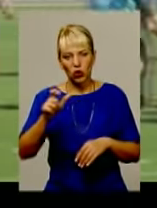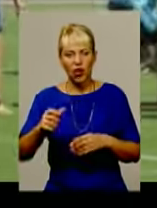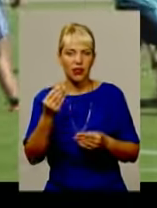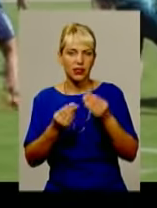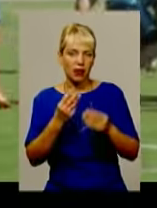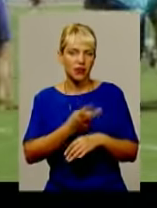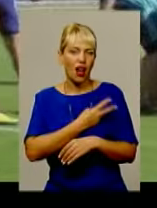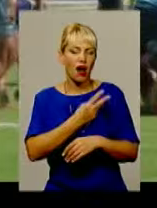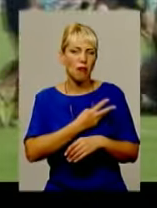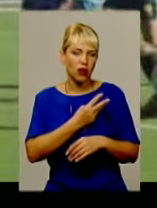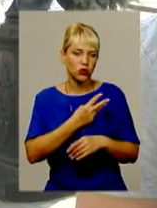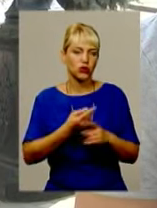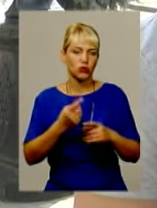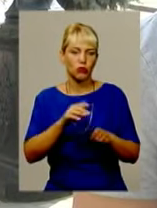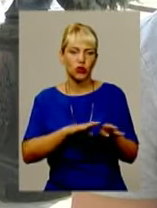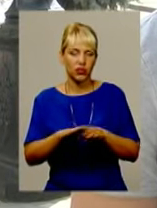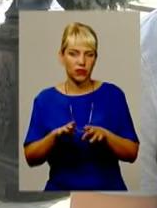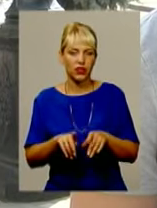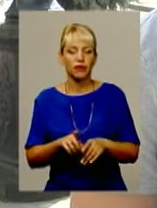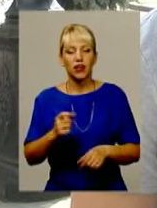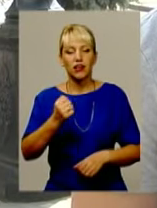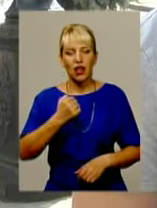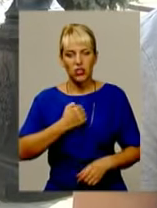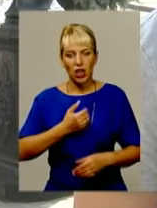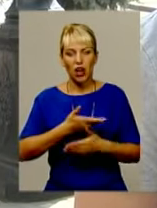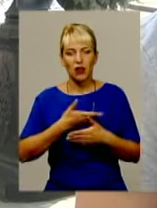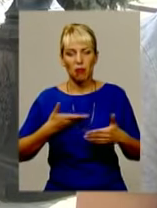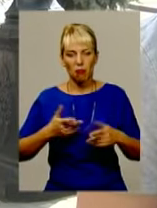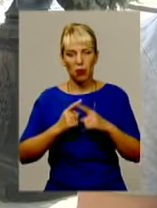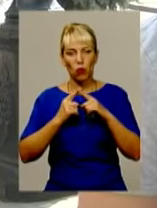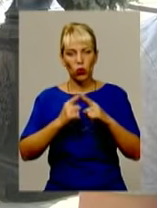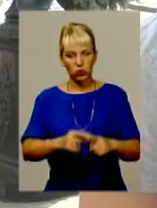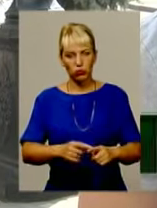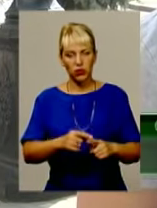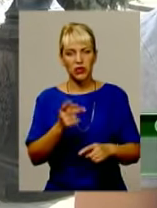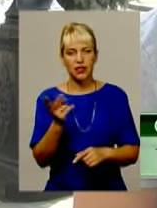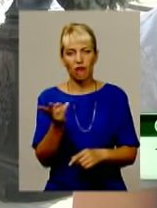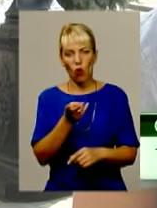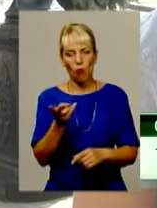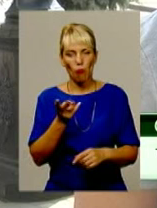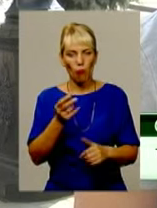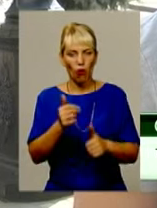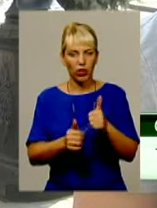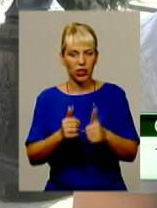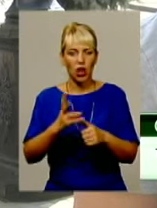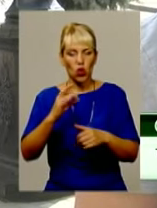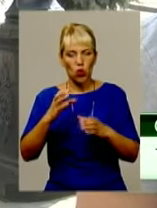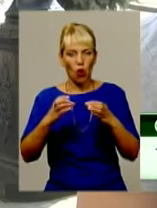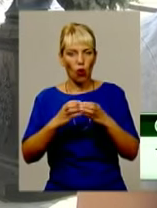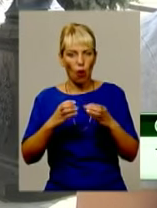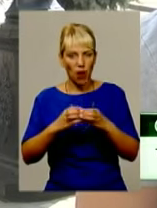тож фінал зустрічі був закономірним. На жаль, ми поступилися у двох іграх, але команда для себе зробила